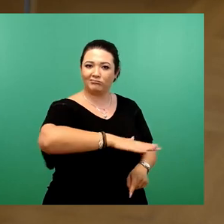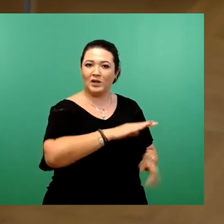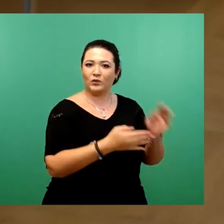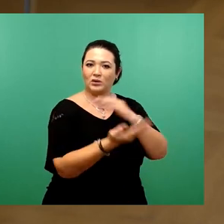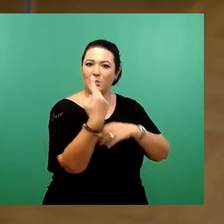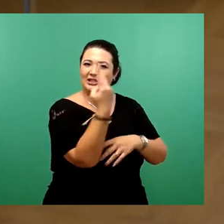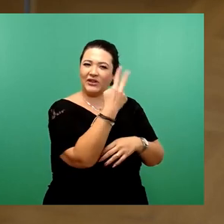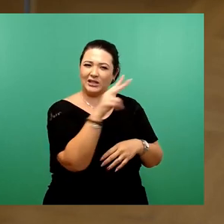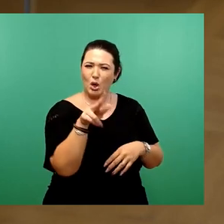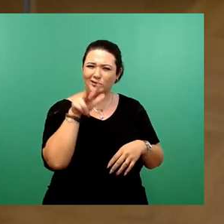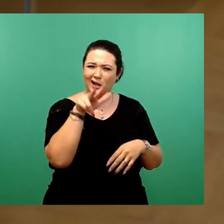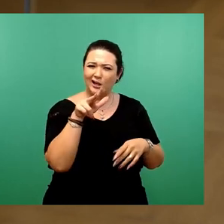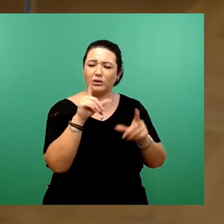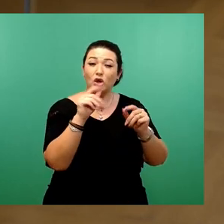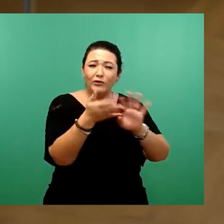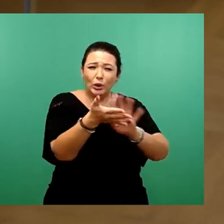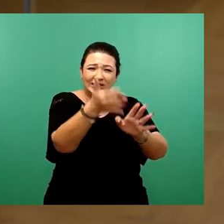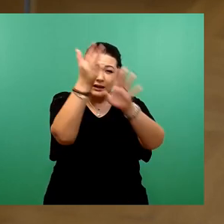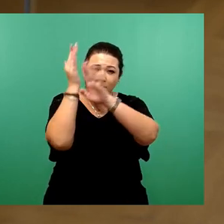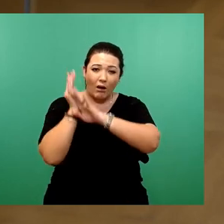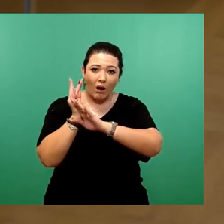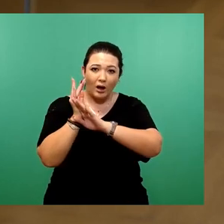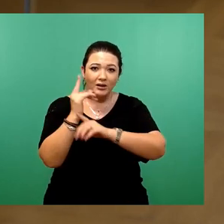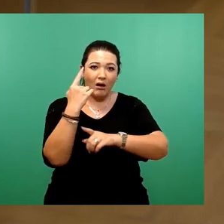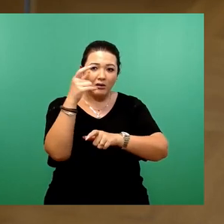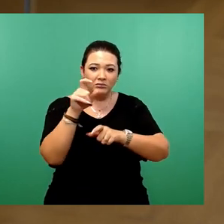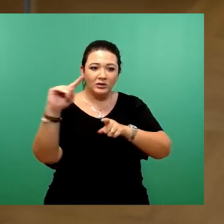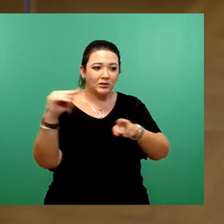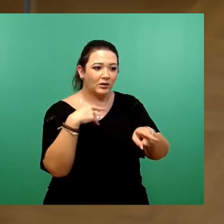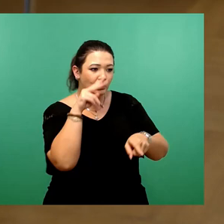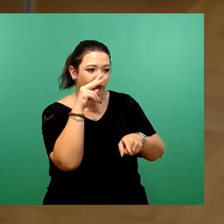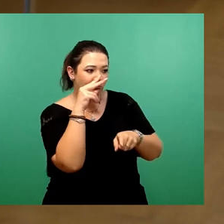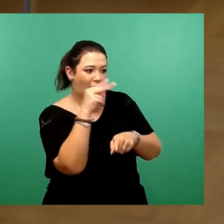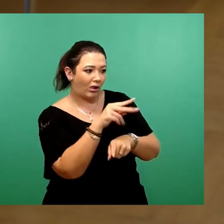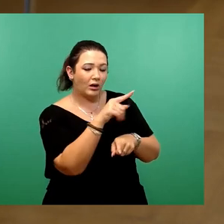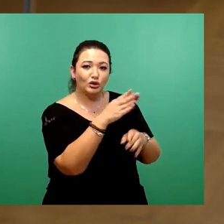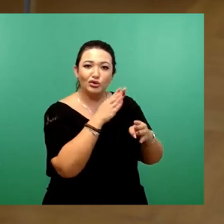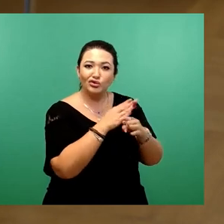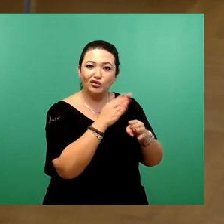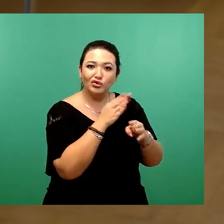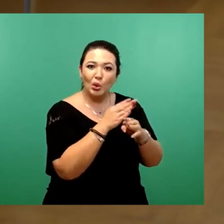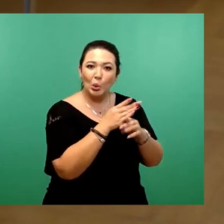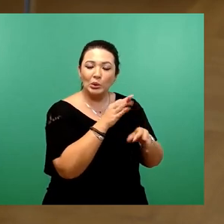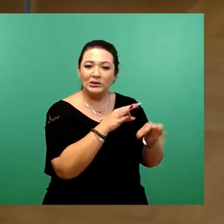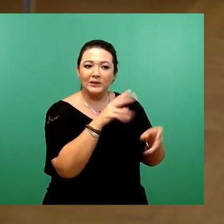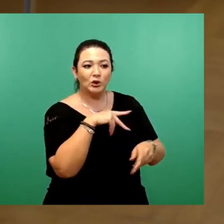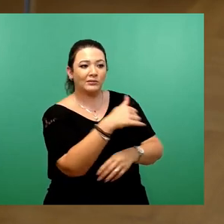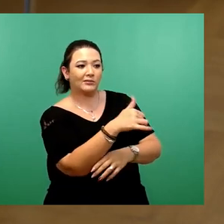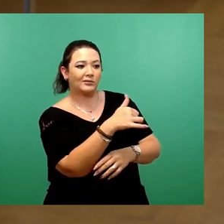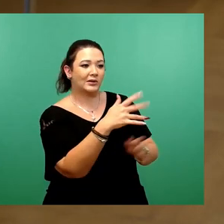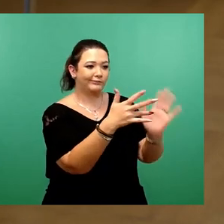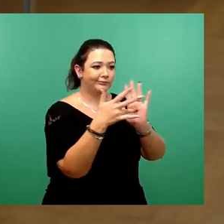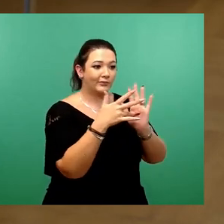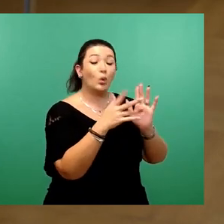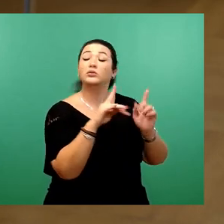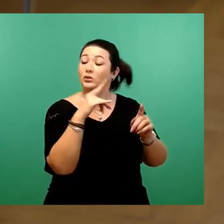also vor zehn Jahren, fand ein Werkstattverfahren für das Wohngebiet zwischen Kipsdorfer und Altenberger Straße statt. Es gab sogar einen Siegerentwurf.